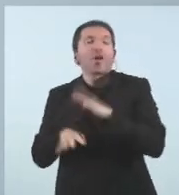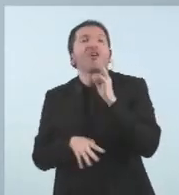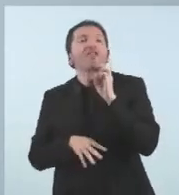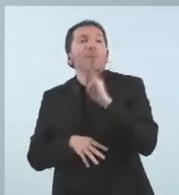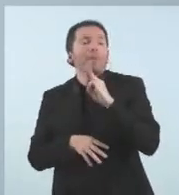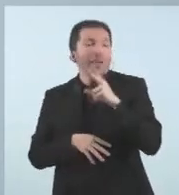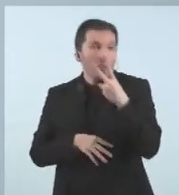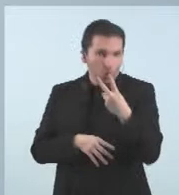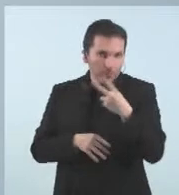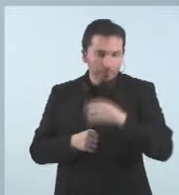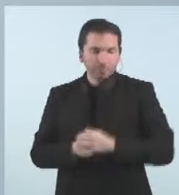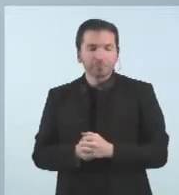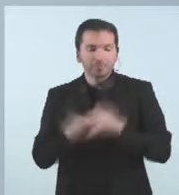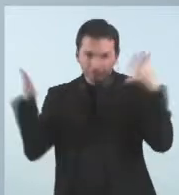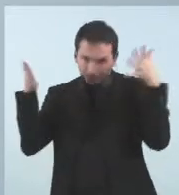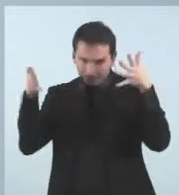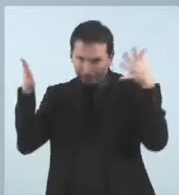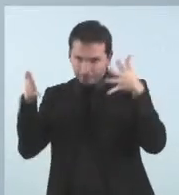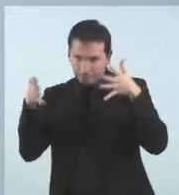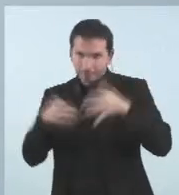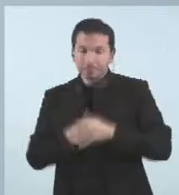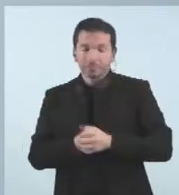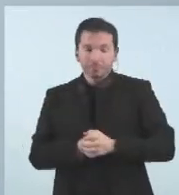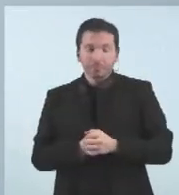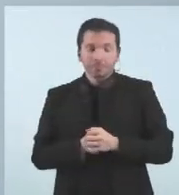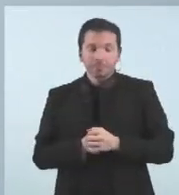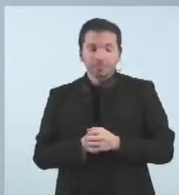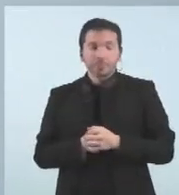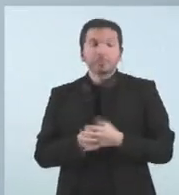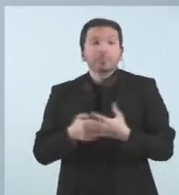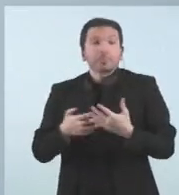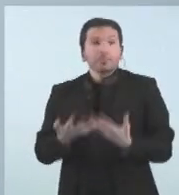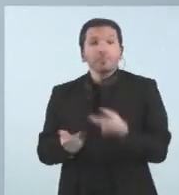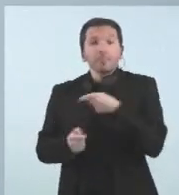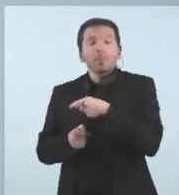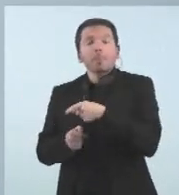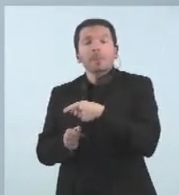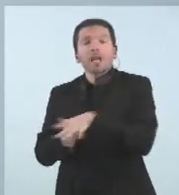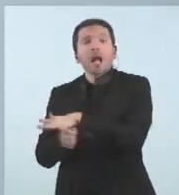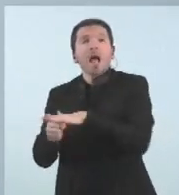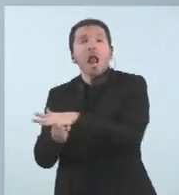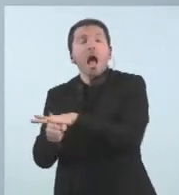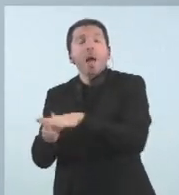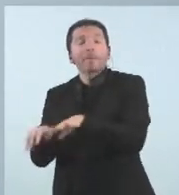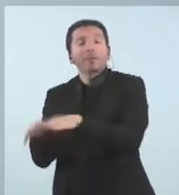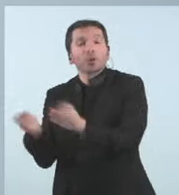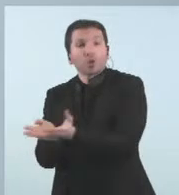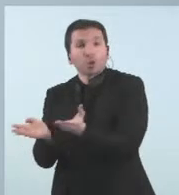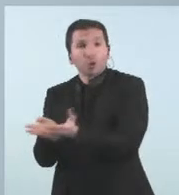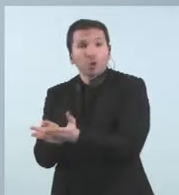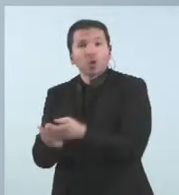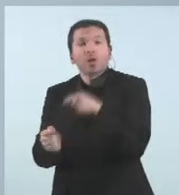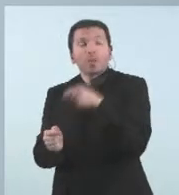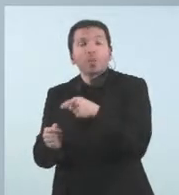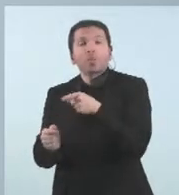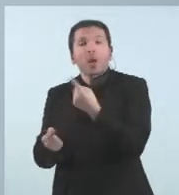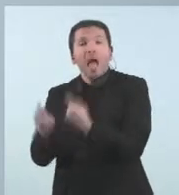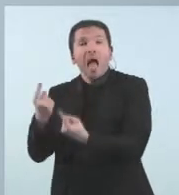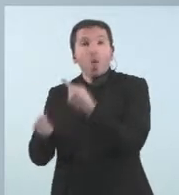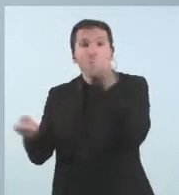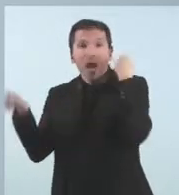més, només que, a nivell escolar, doncs, es permeten aquelles sortides que abans estaven restringides, algunes activitats